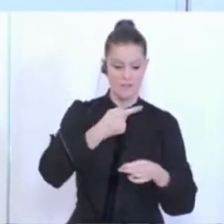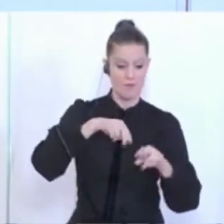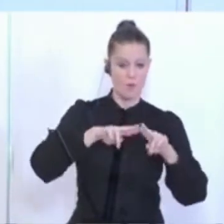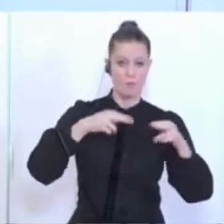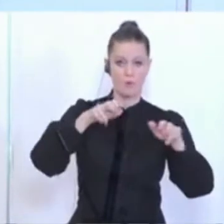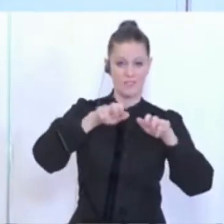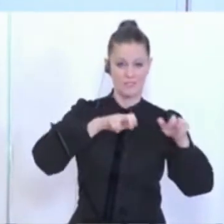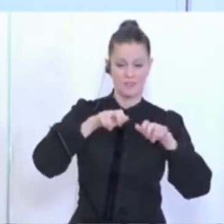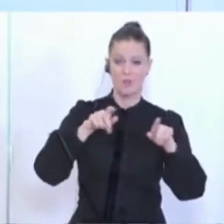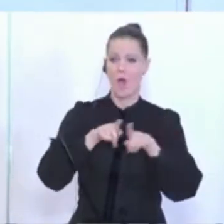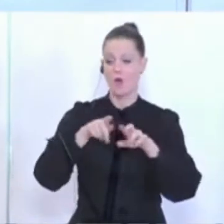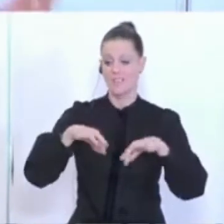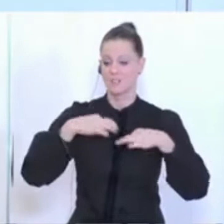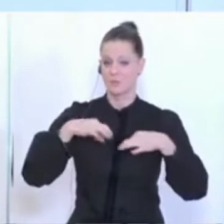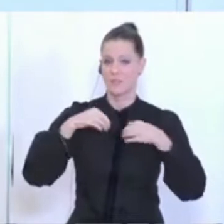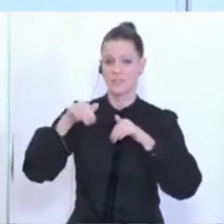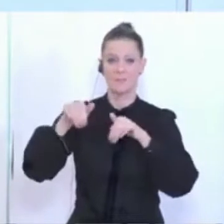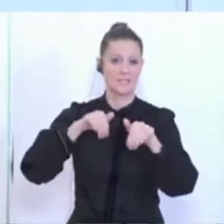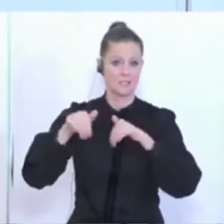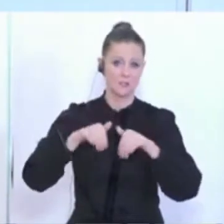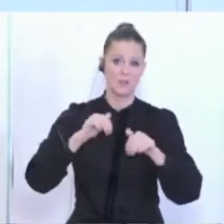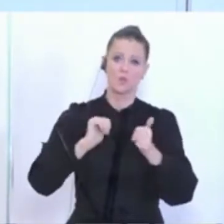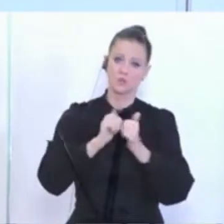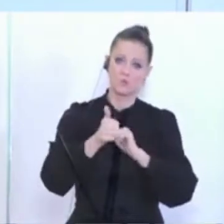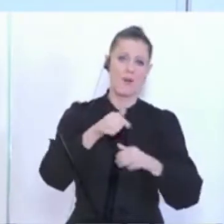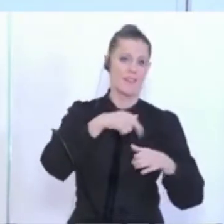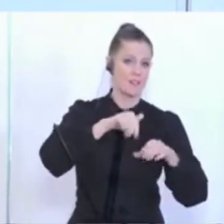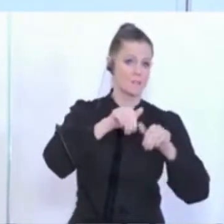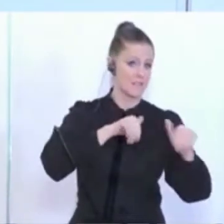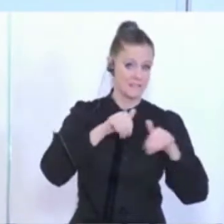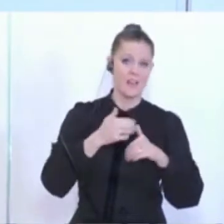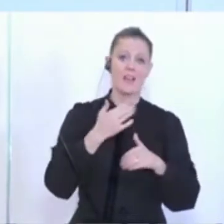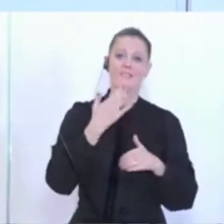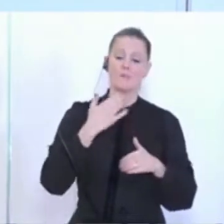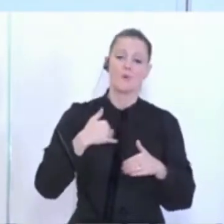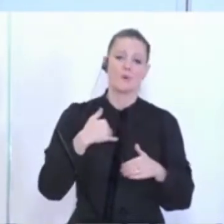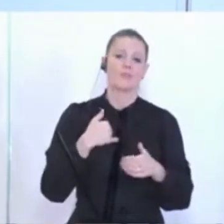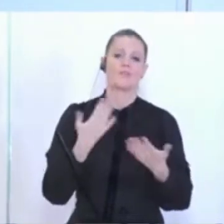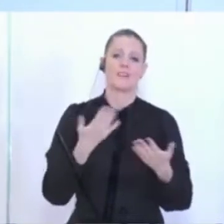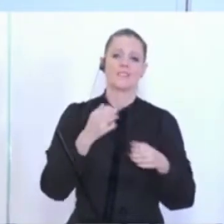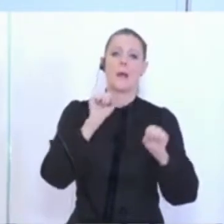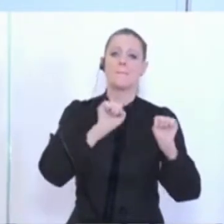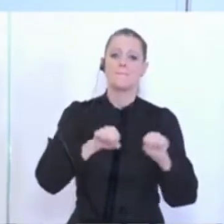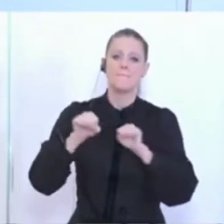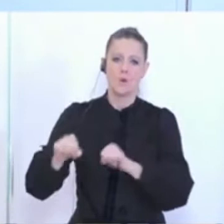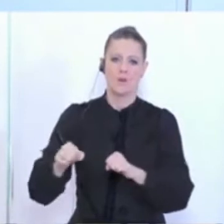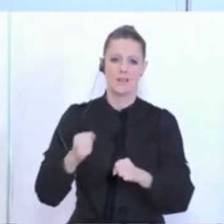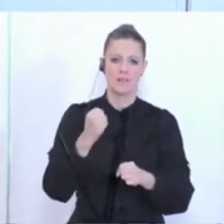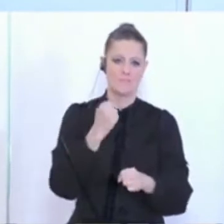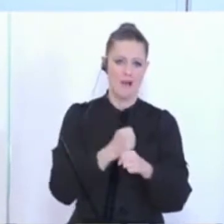Gesundheitsministerium, als Innenministerium, als Sportministerium, wir wollen es zumindest ermöglichen. Wir wollen nicht im Wege stehen.